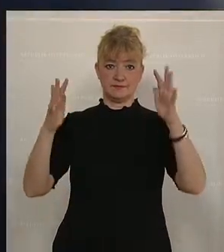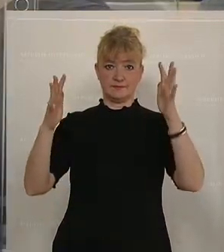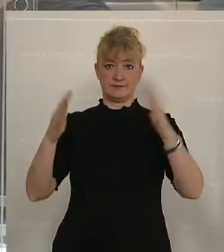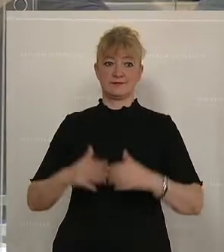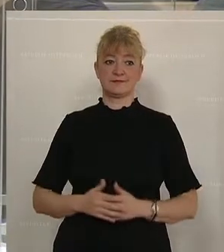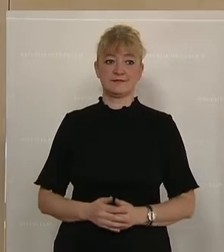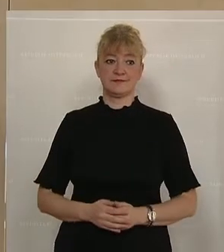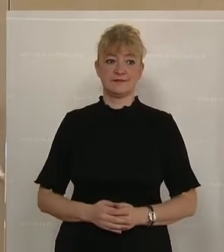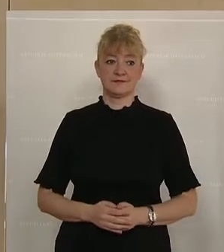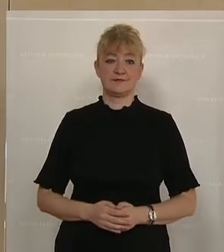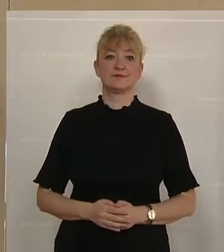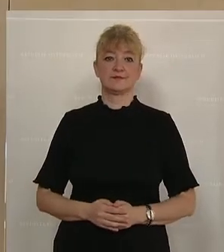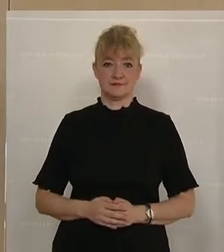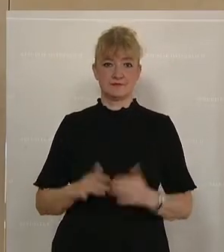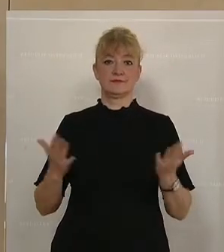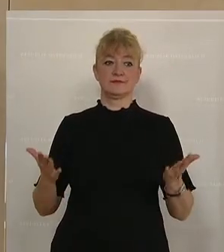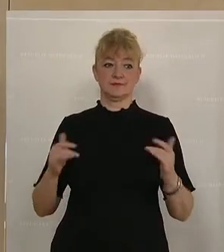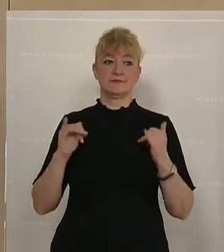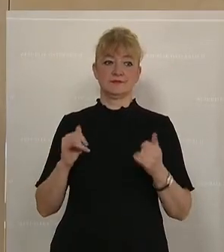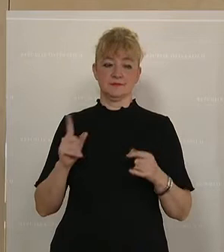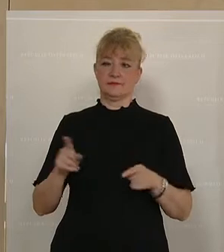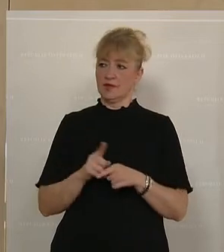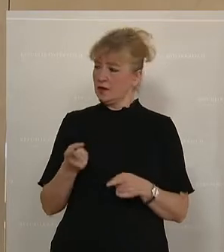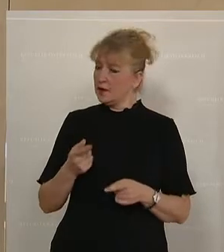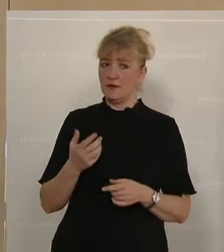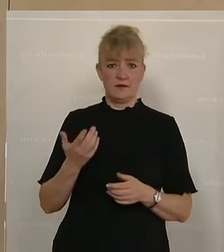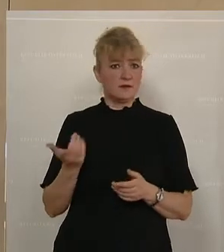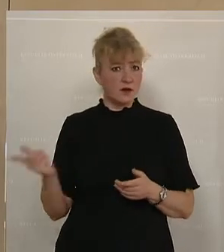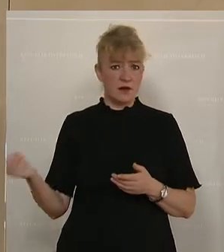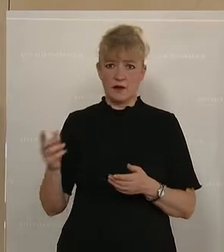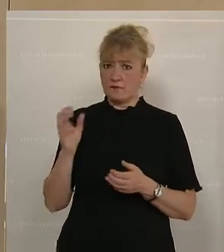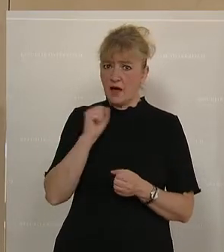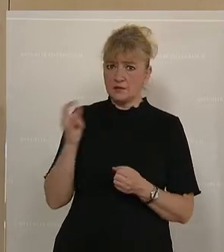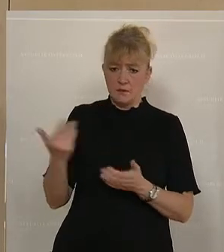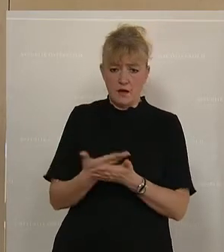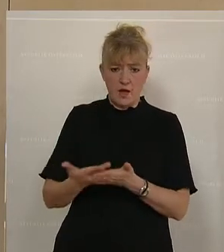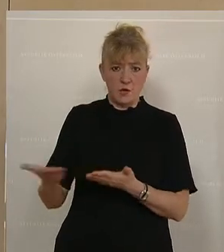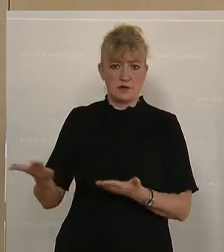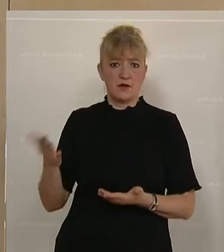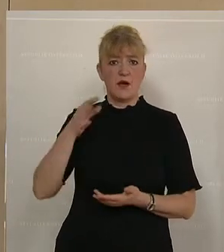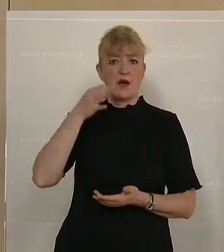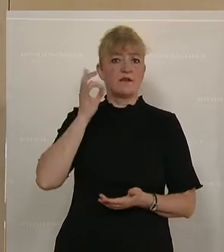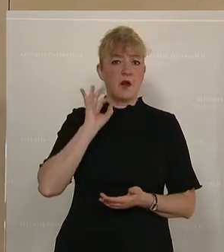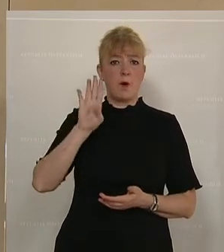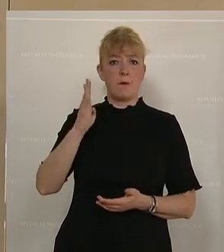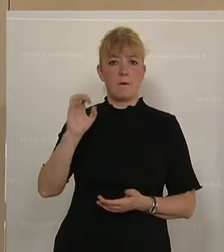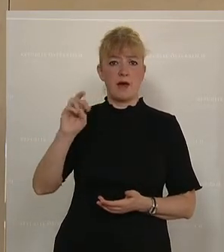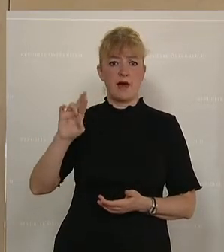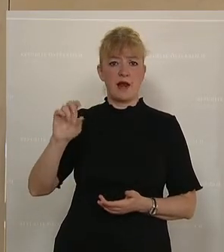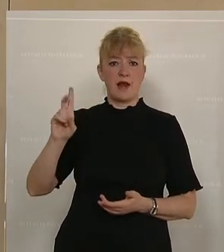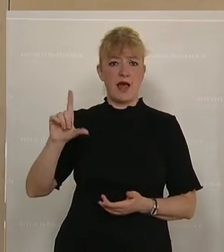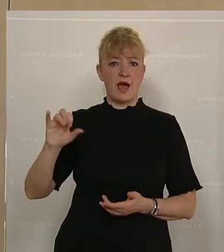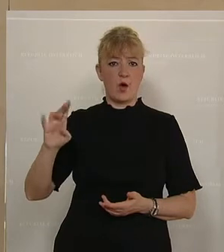Und es ist ja hanebüchen, mit welchen Argumenten hier gearbeitet wird. Frau Kollegin Polakowitsch, Sie monieren, dass im Budget